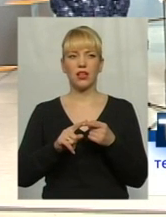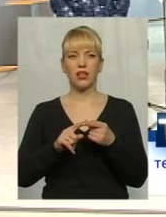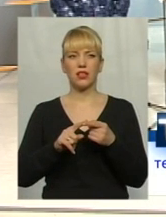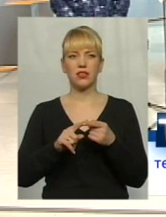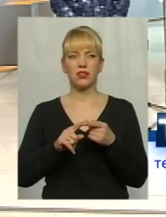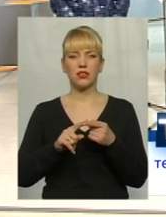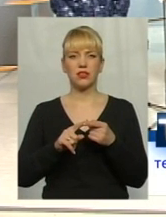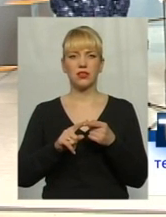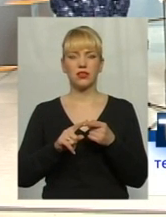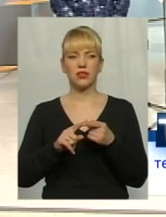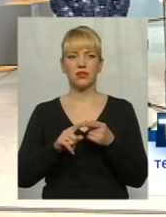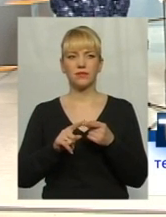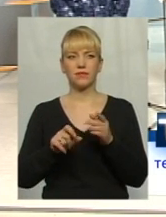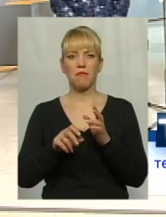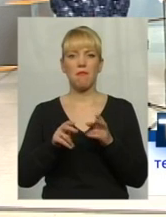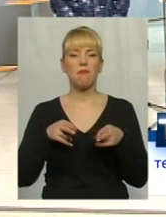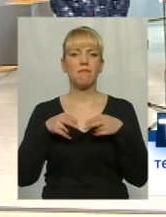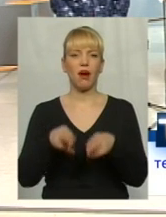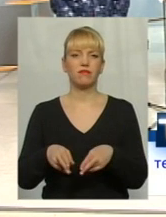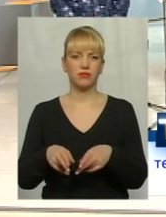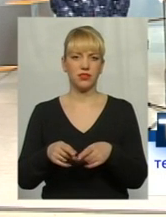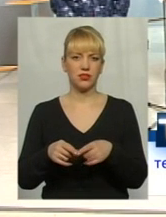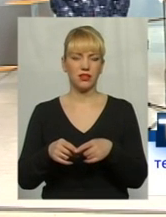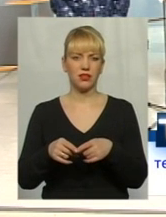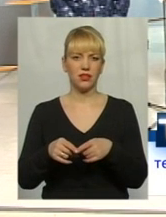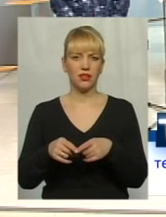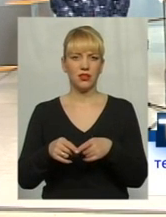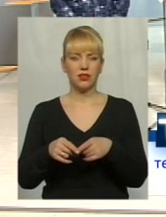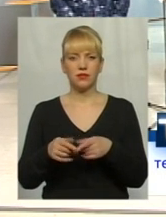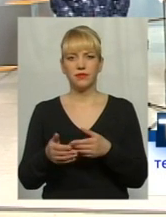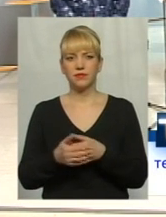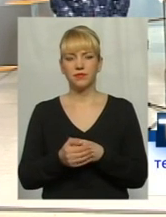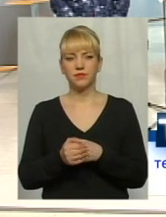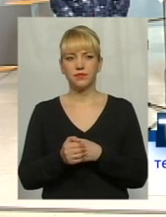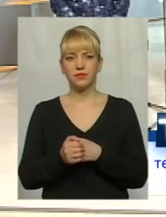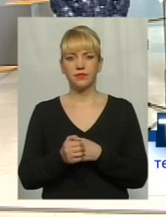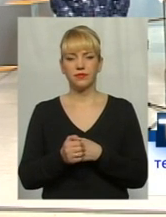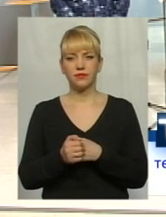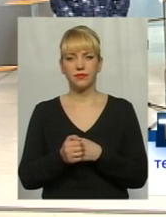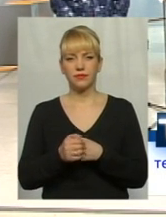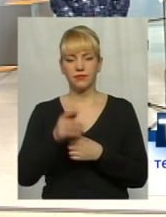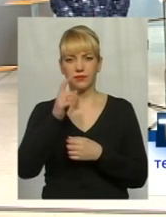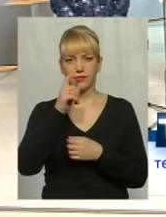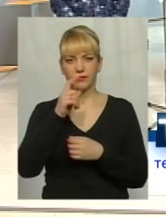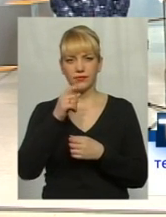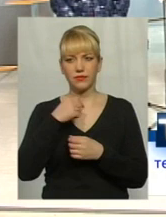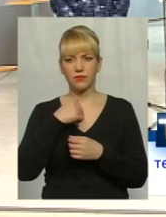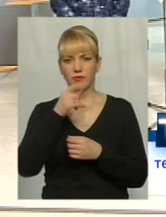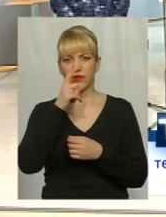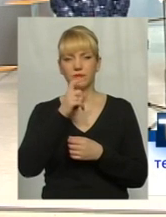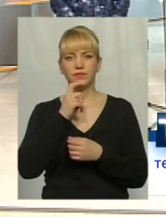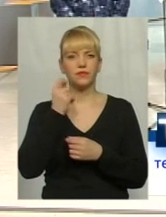хоче ми з українців. Що там не хай залишилося. Так, неужели ми не можемо на місяць відбросу цю енергію?